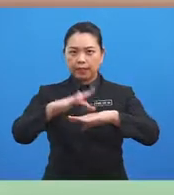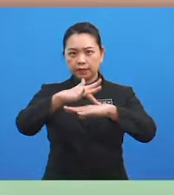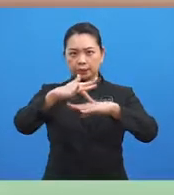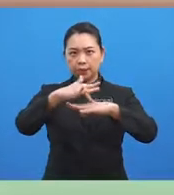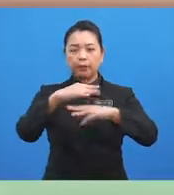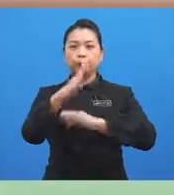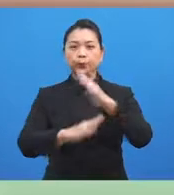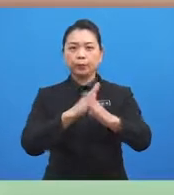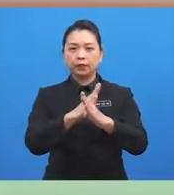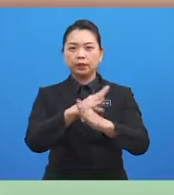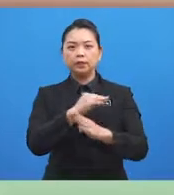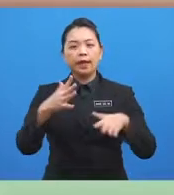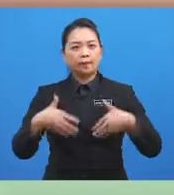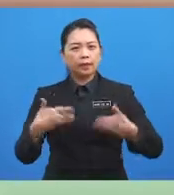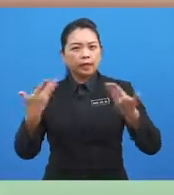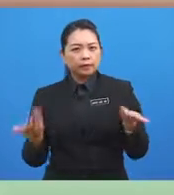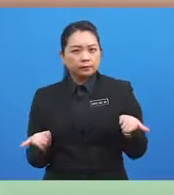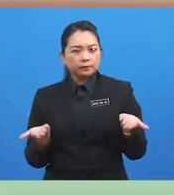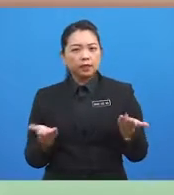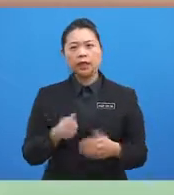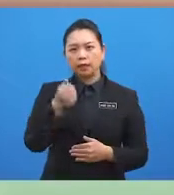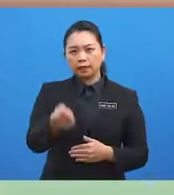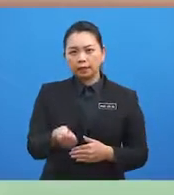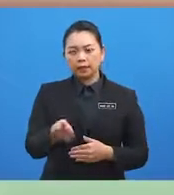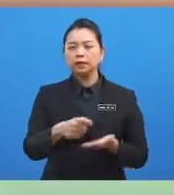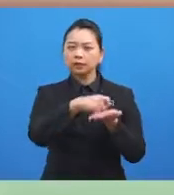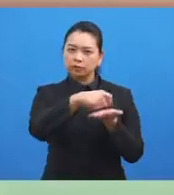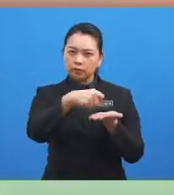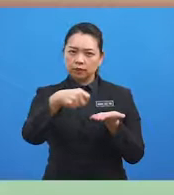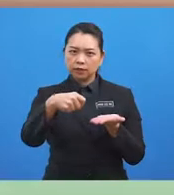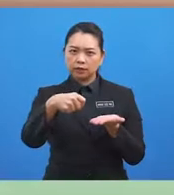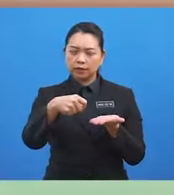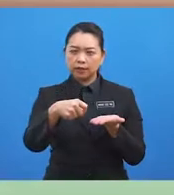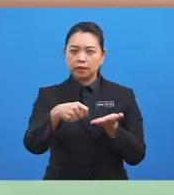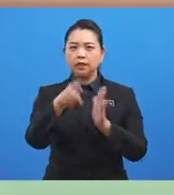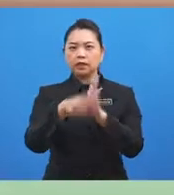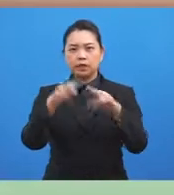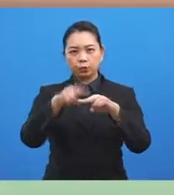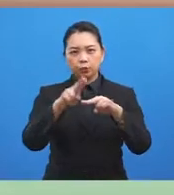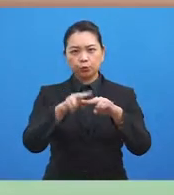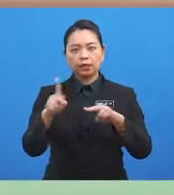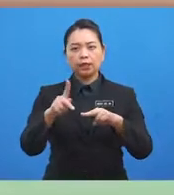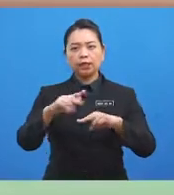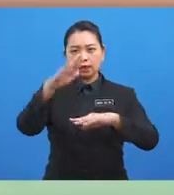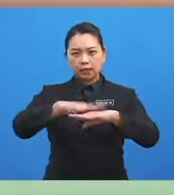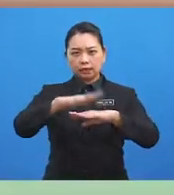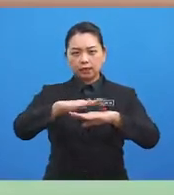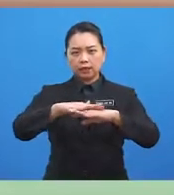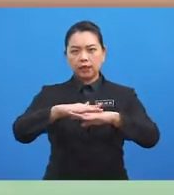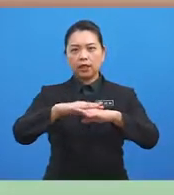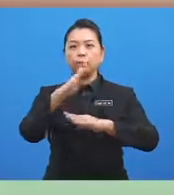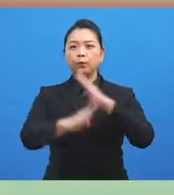dan bagaimanakah anda menyatakan kedudukan di permukaan bumi